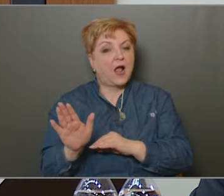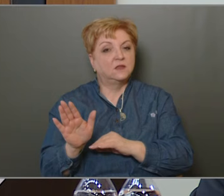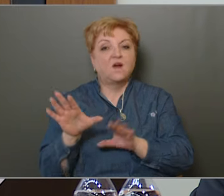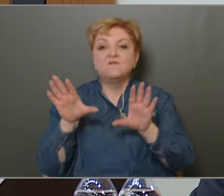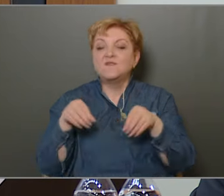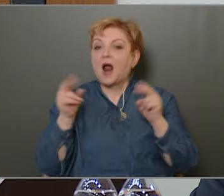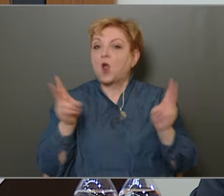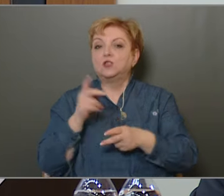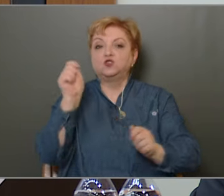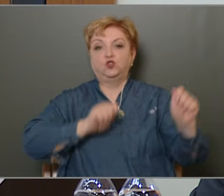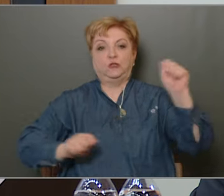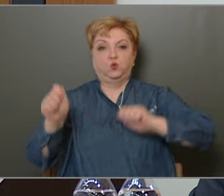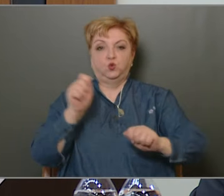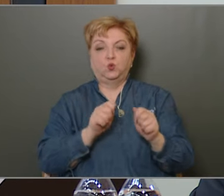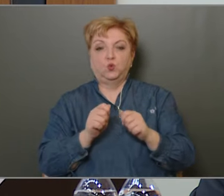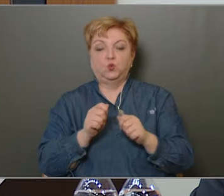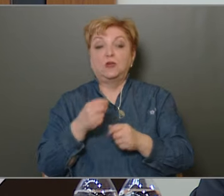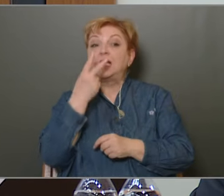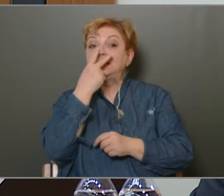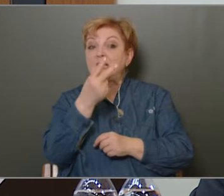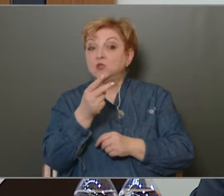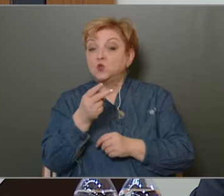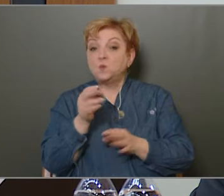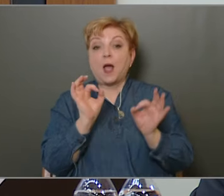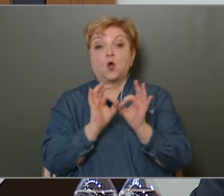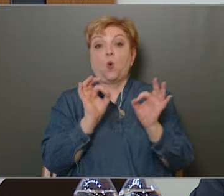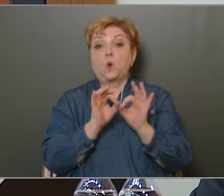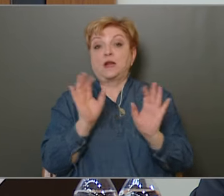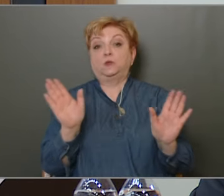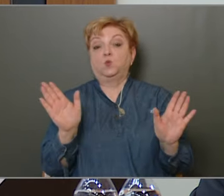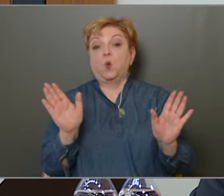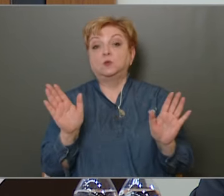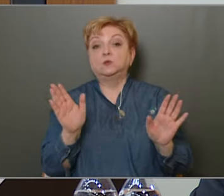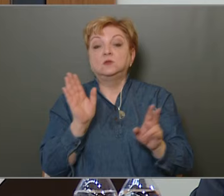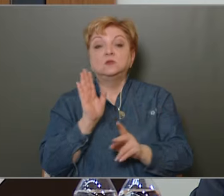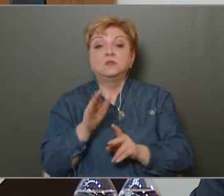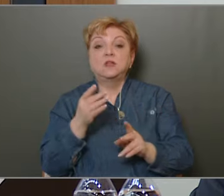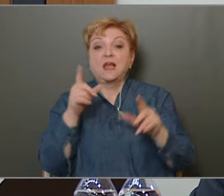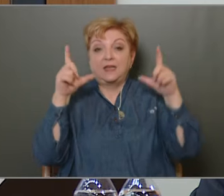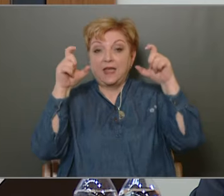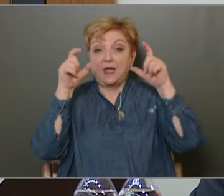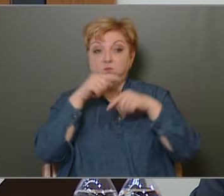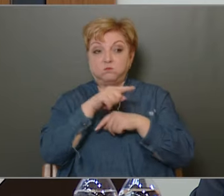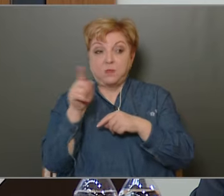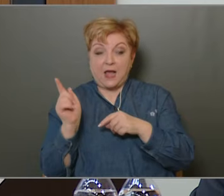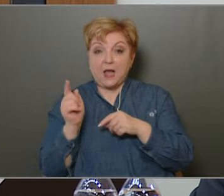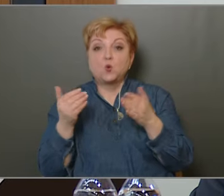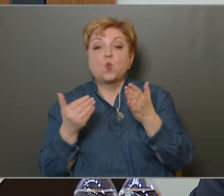vállalhatatlan a stílusunk. Akkor nézzünk meg néhány konkrétumot. Ezek a képek, ami